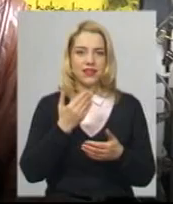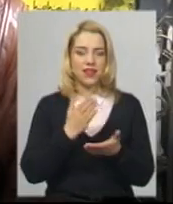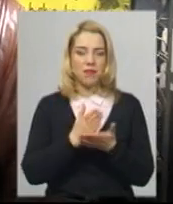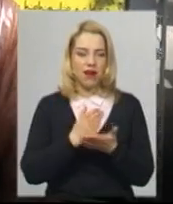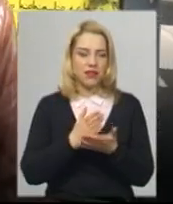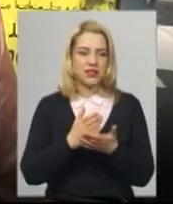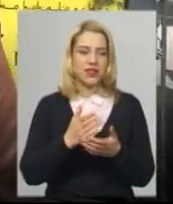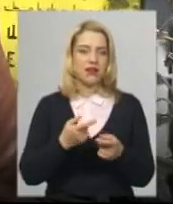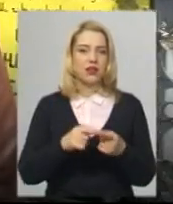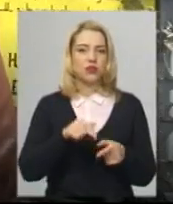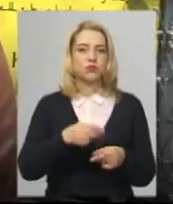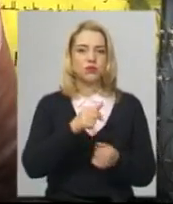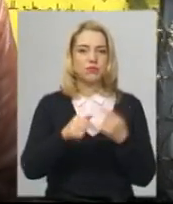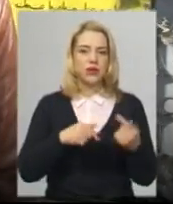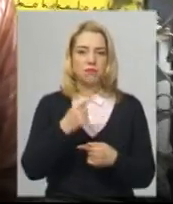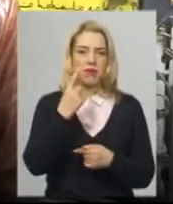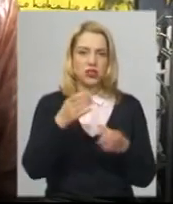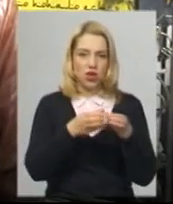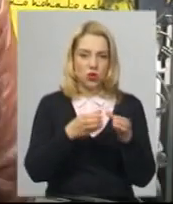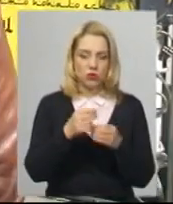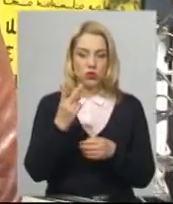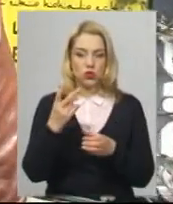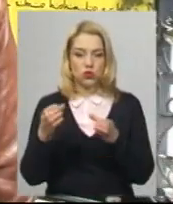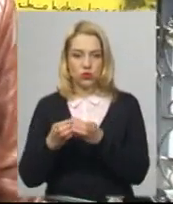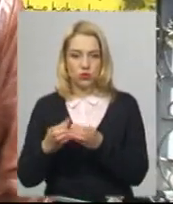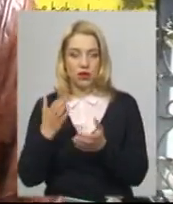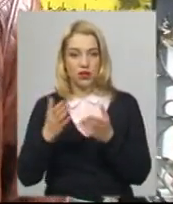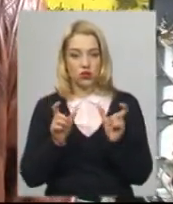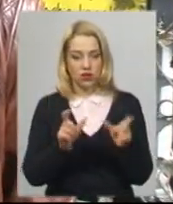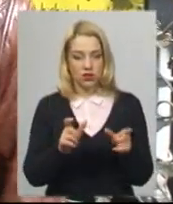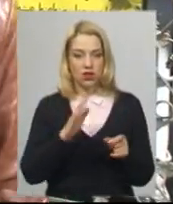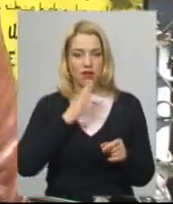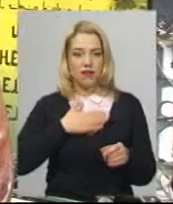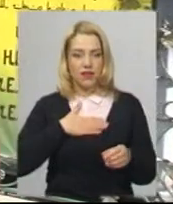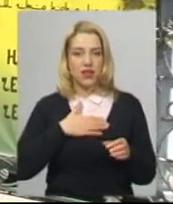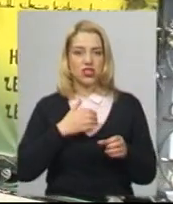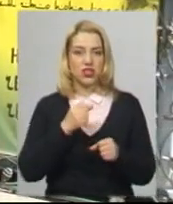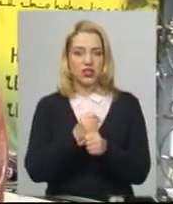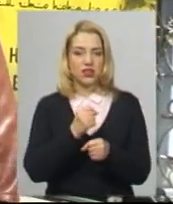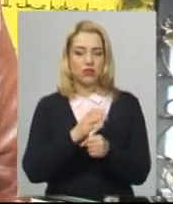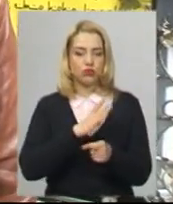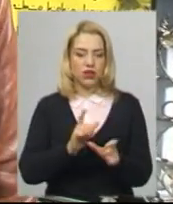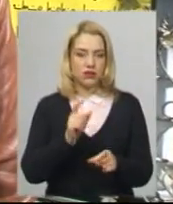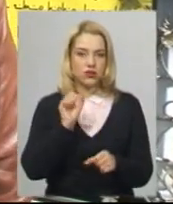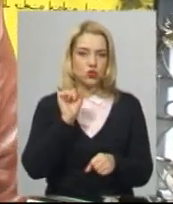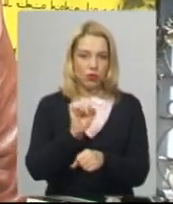другої групи тут в основному. І якщо карантин, то наша діяльність була призупинена. Ми виконували